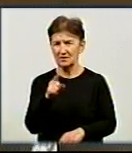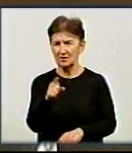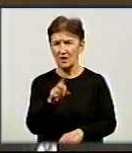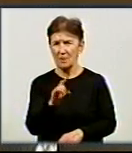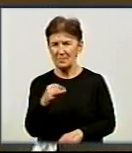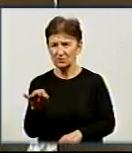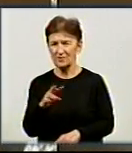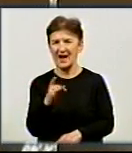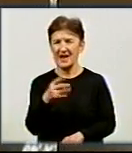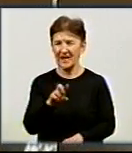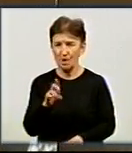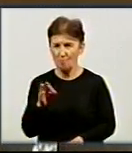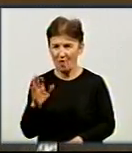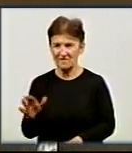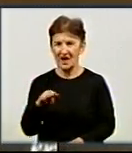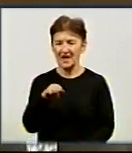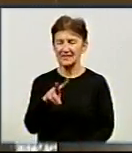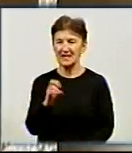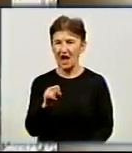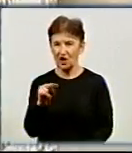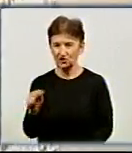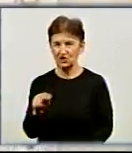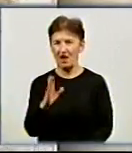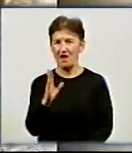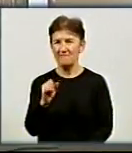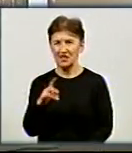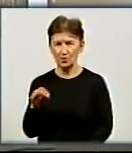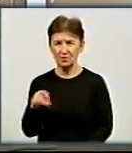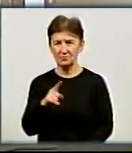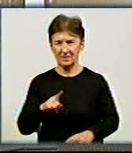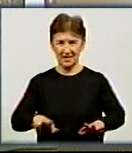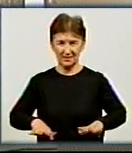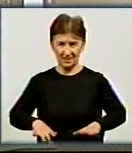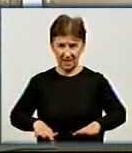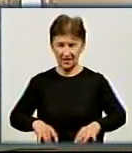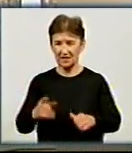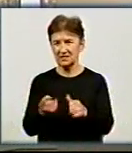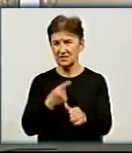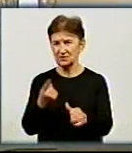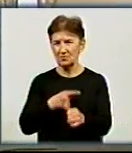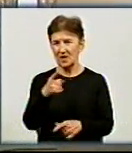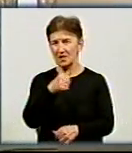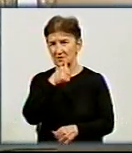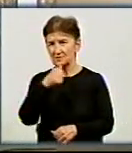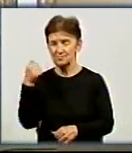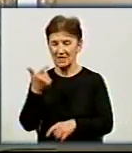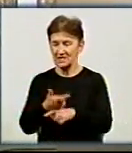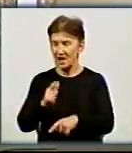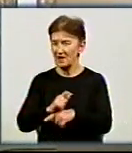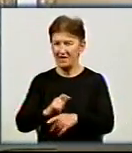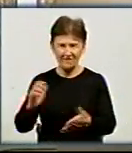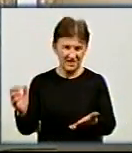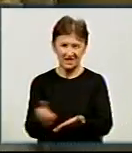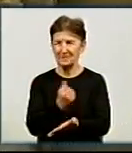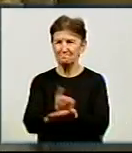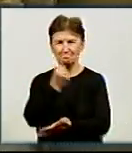Бирзул, Валерій Рябов, Ярослав Ткач та Вадим Велков. Тренер Вадима Сергій Нечмоня називає минулий рік найвдалішим у кар'єрі свого